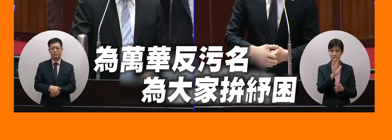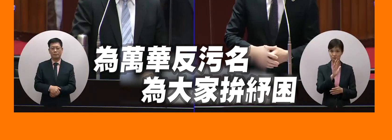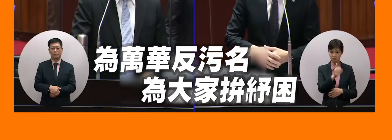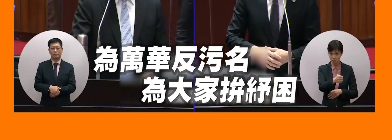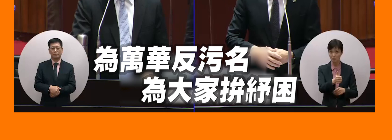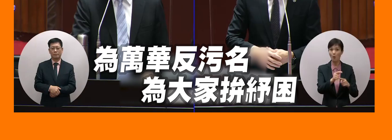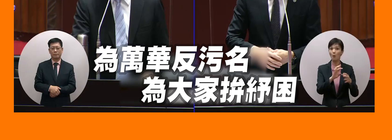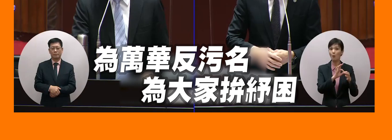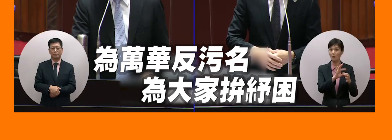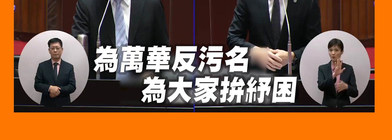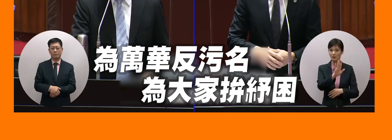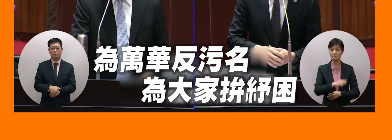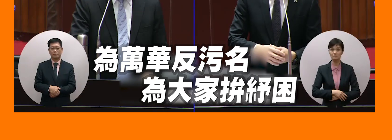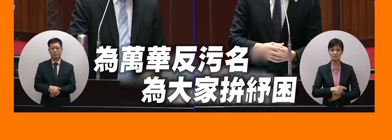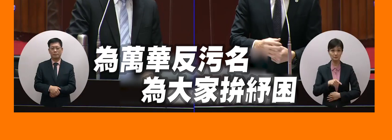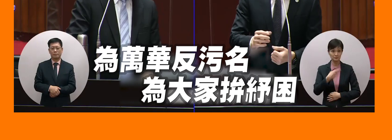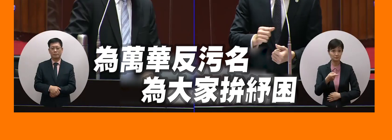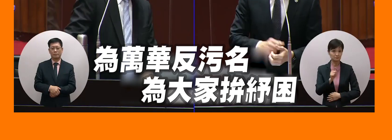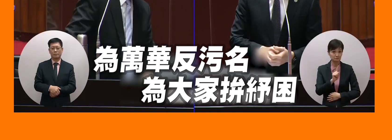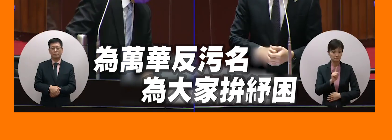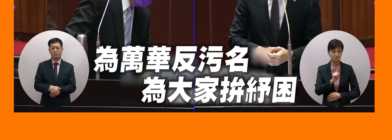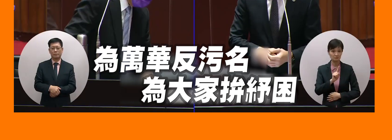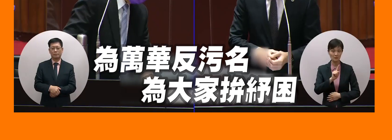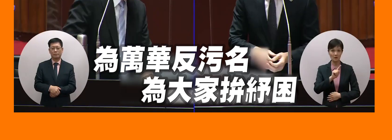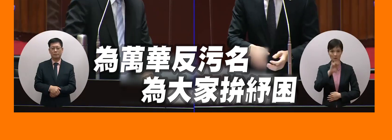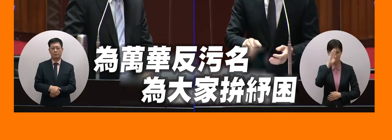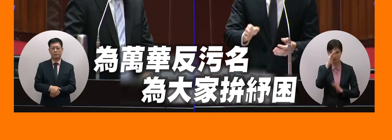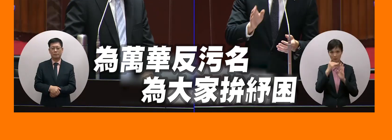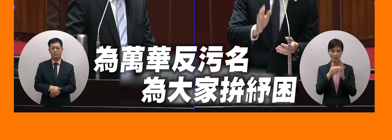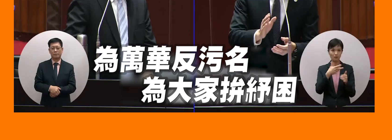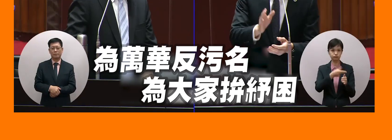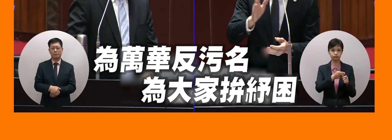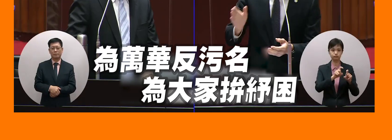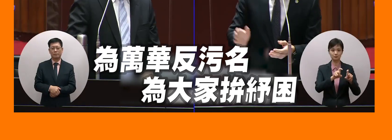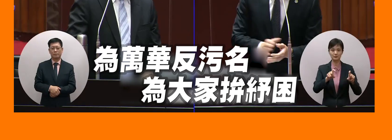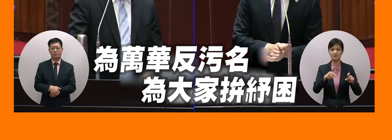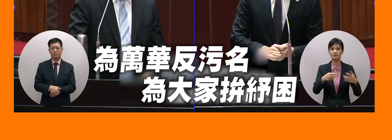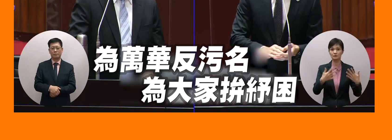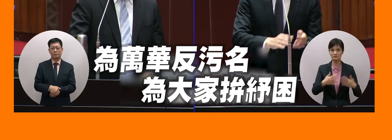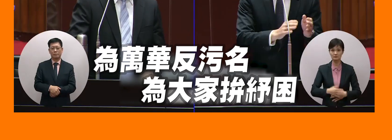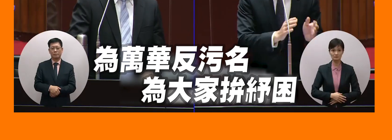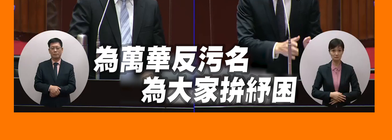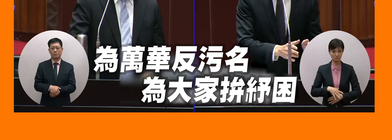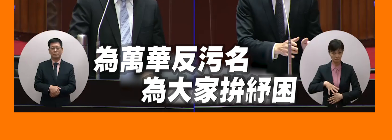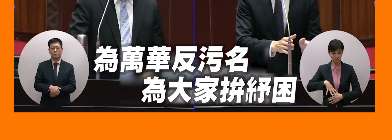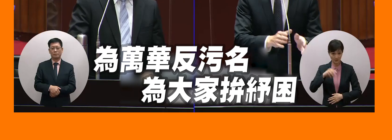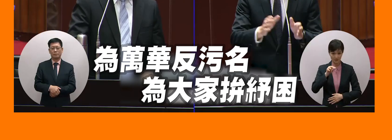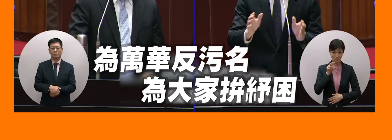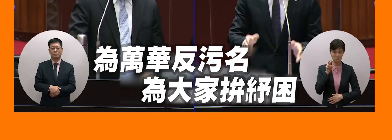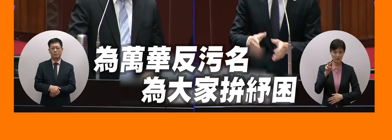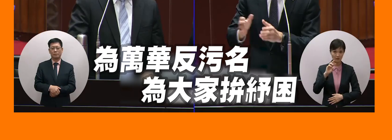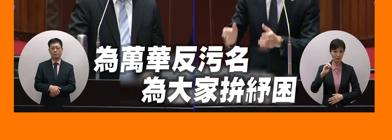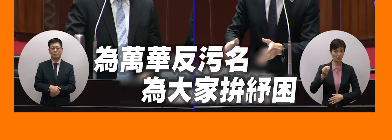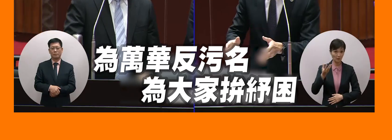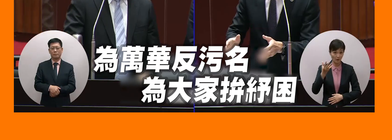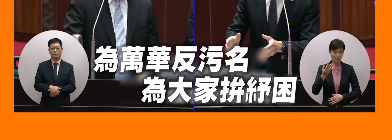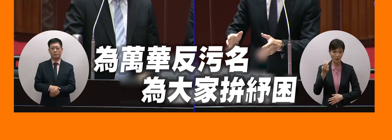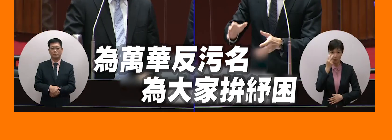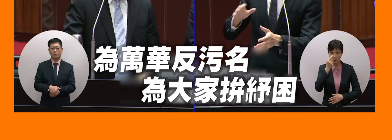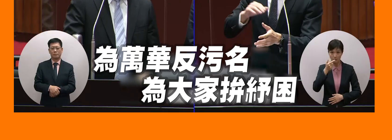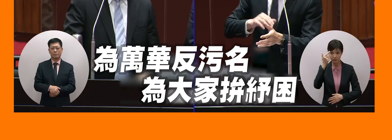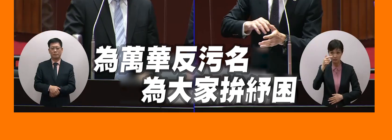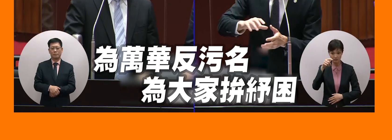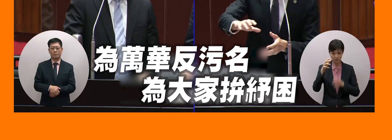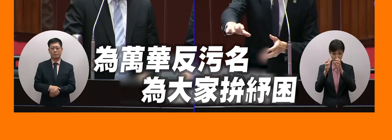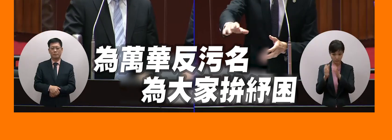說這個業料的這個問題開始大家都有看到萬家的快台站出來的時候